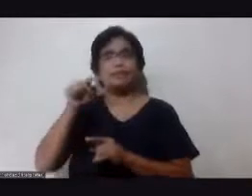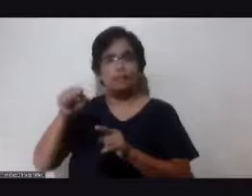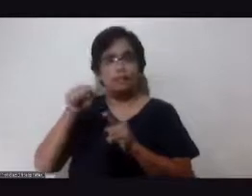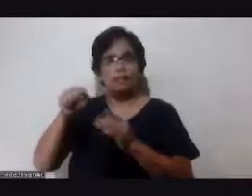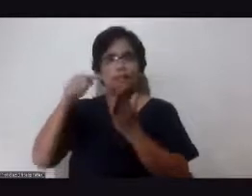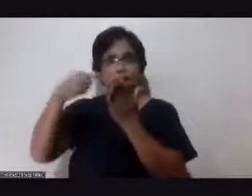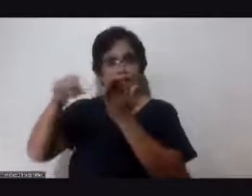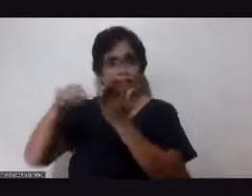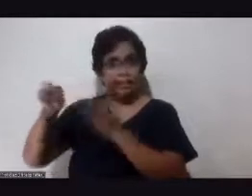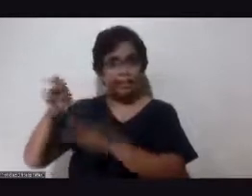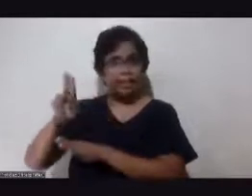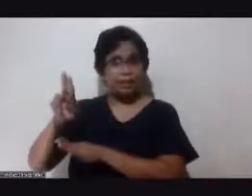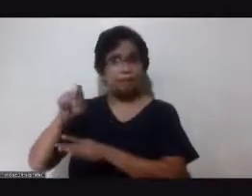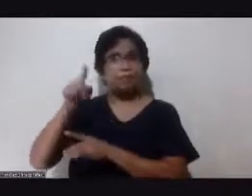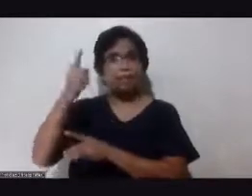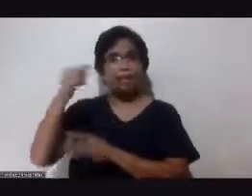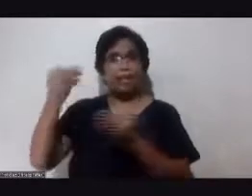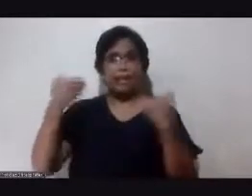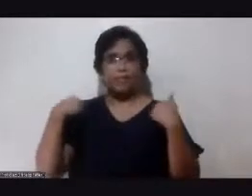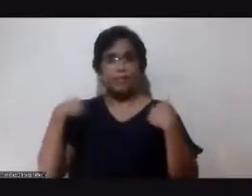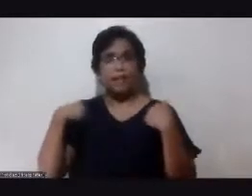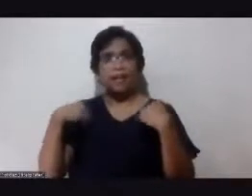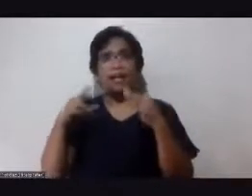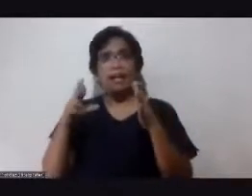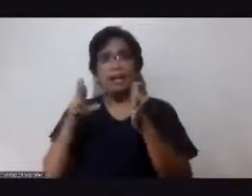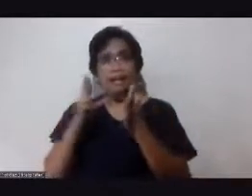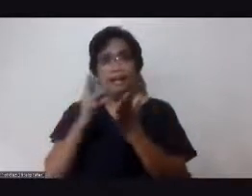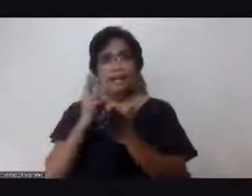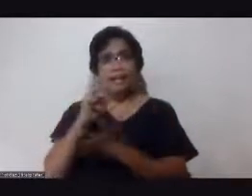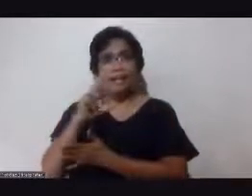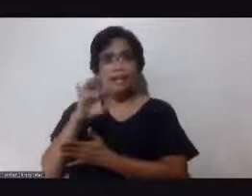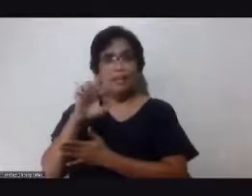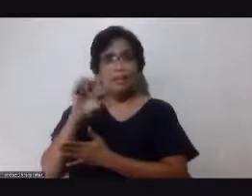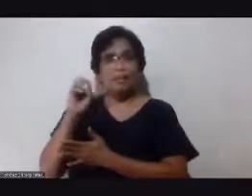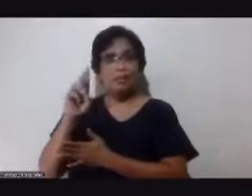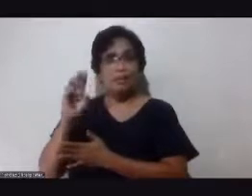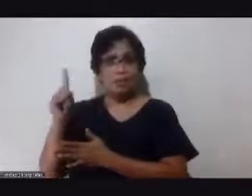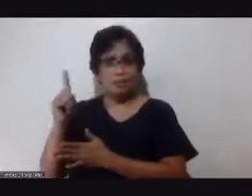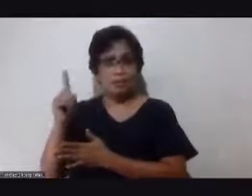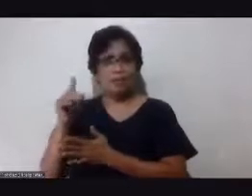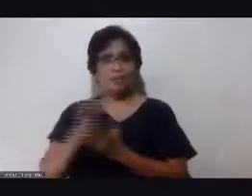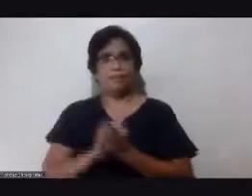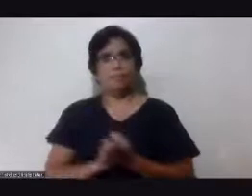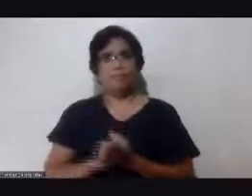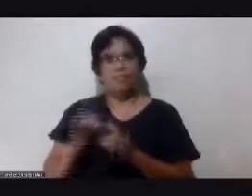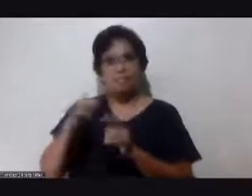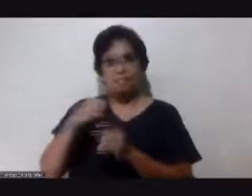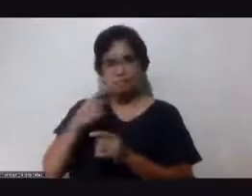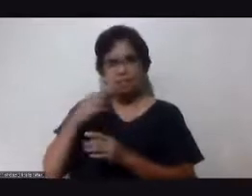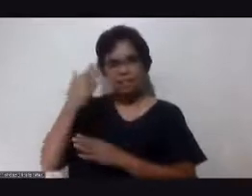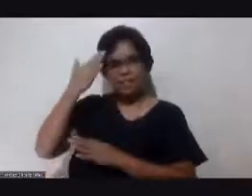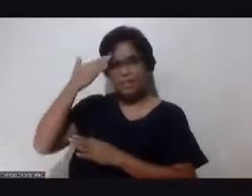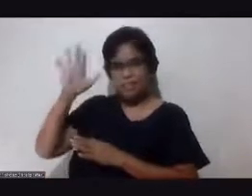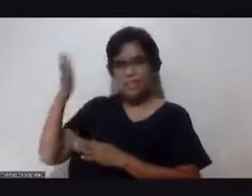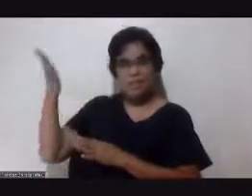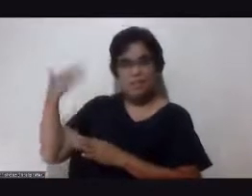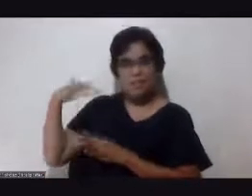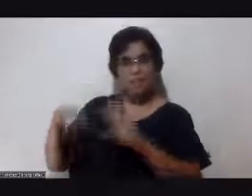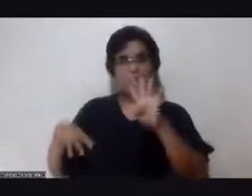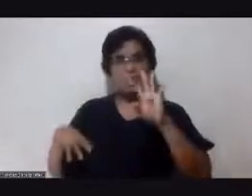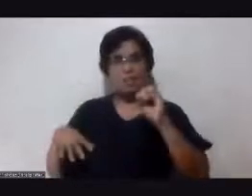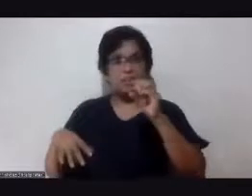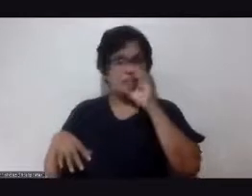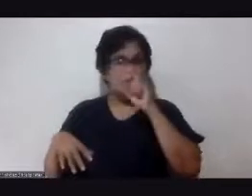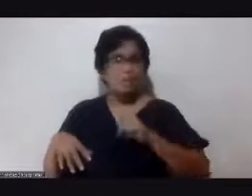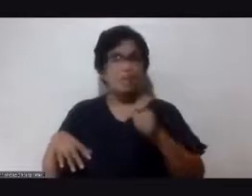ka right para lang hindi sabihin hindi ko alam eh nung 40 nakita na yan may may gano'ng condition ka eh paano mo hindi